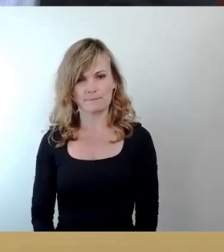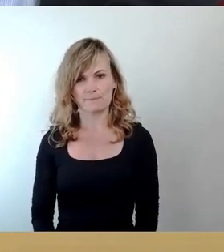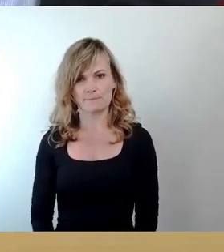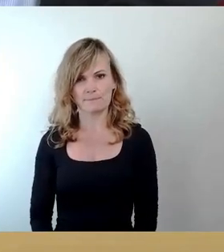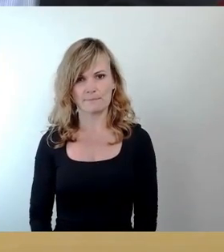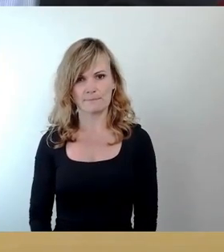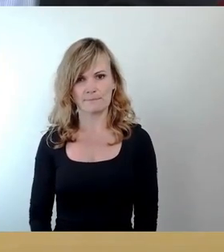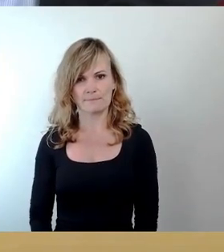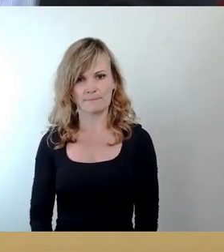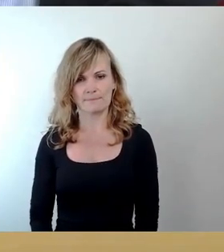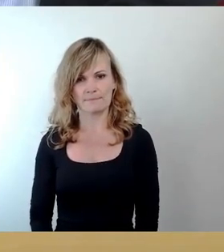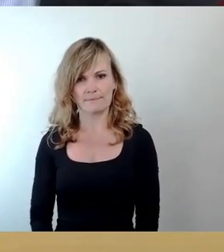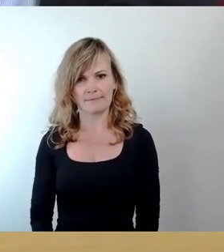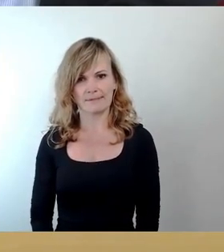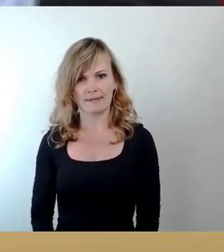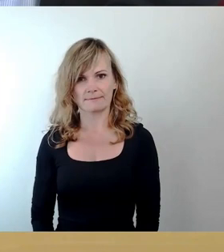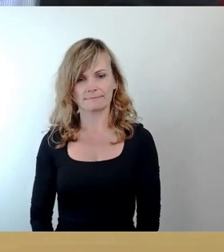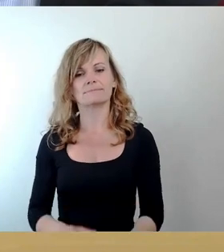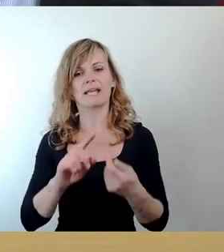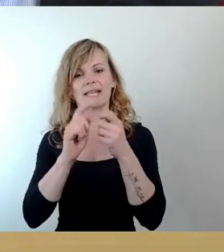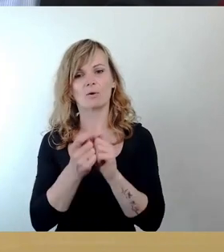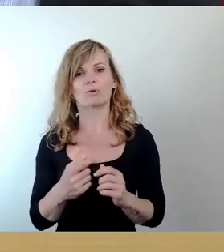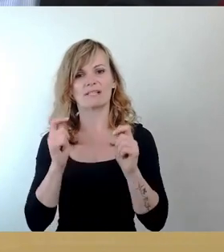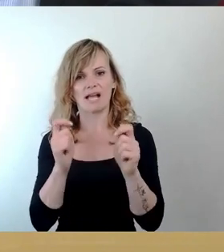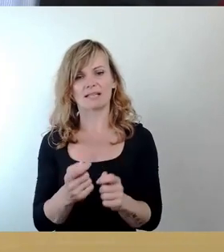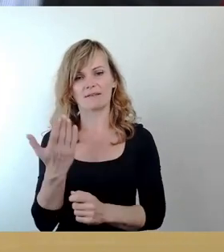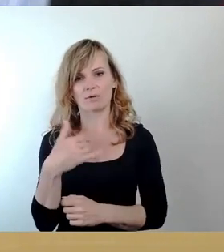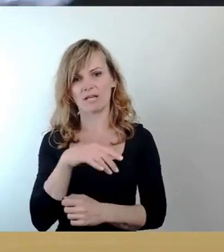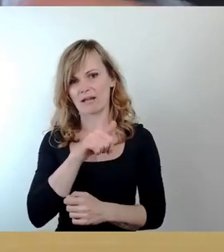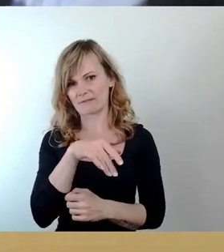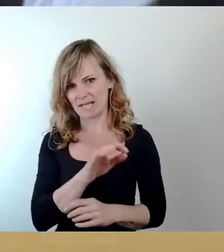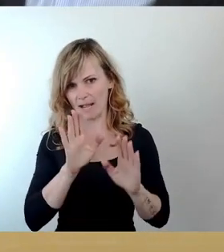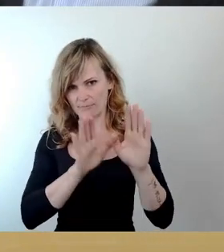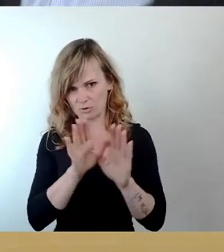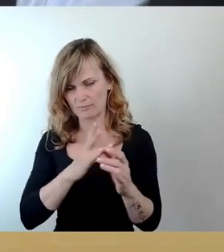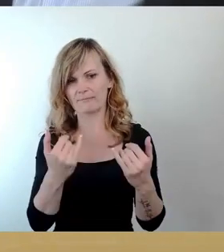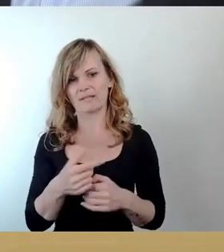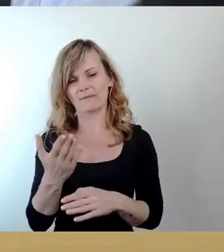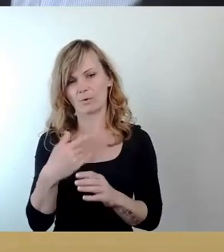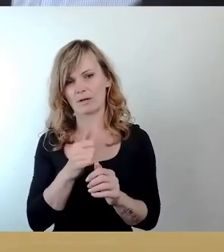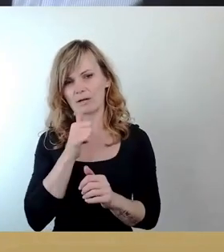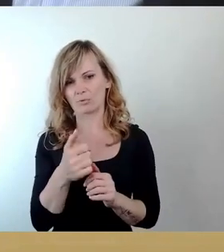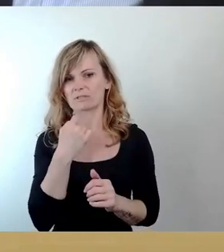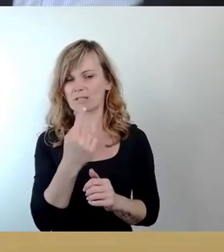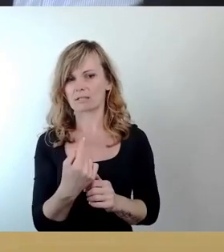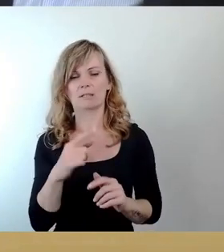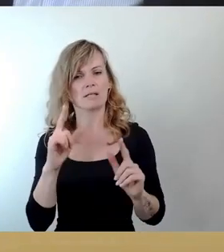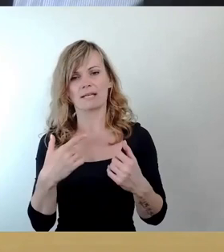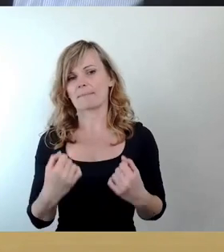Änderungsantrag der AfD abstimmen lassen. Wie angekündigt, wenn er keine Mehrheit kriegen sollte,